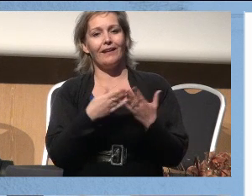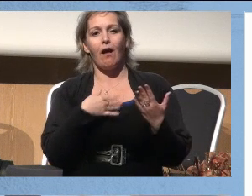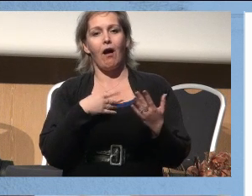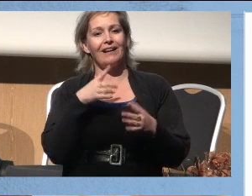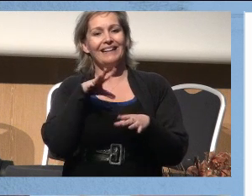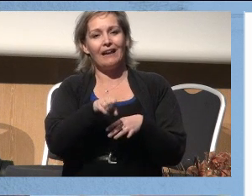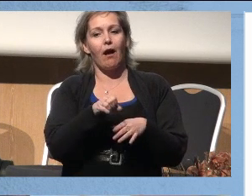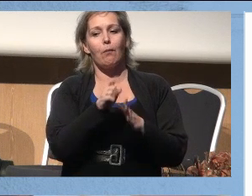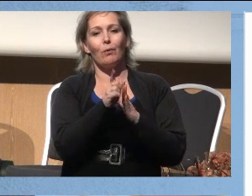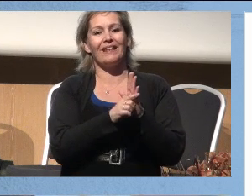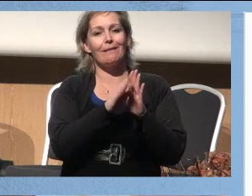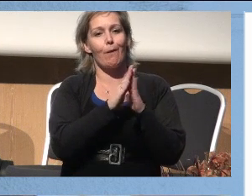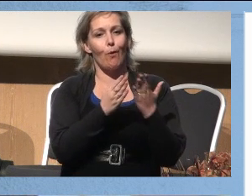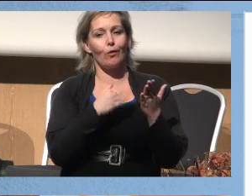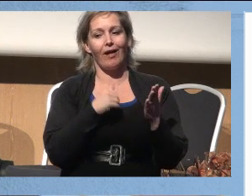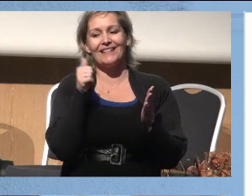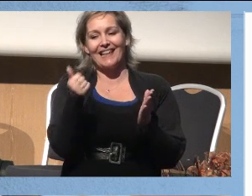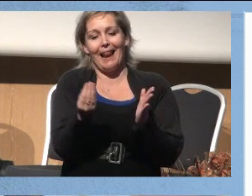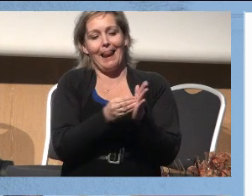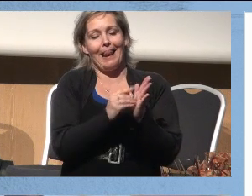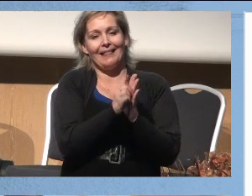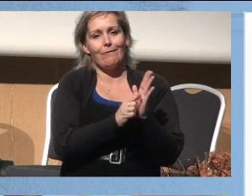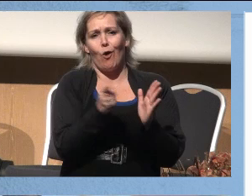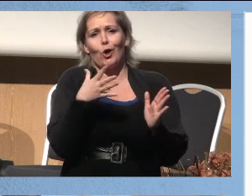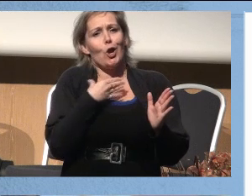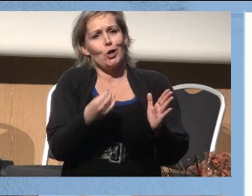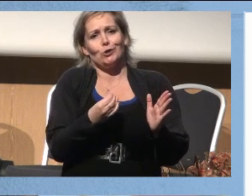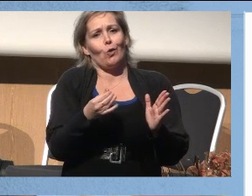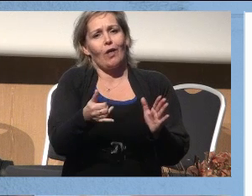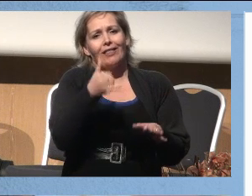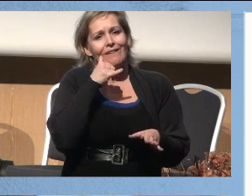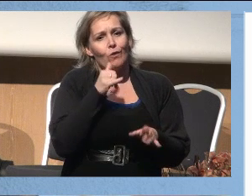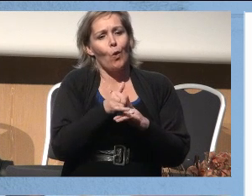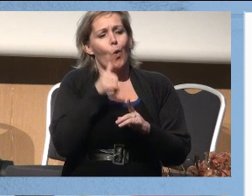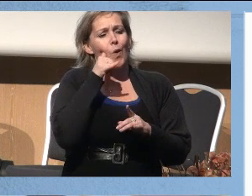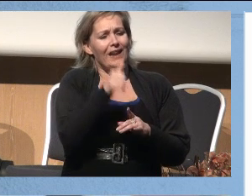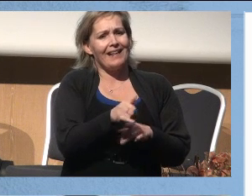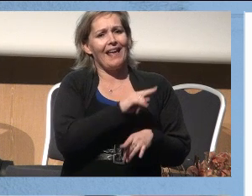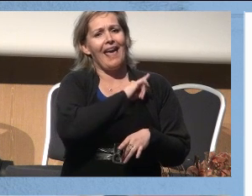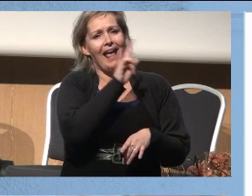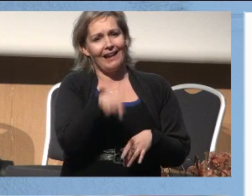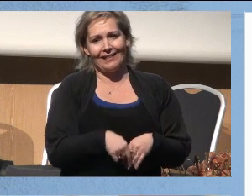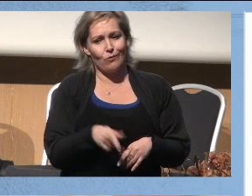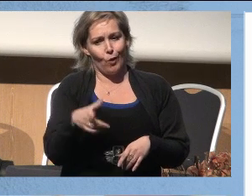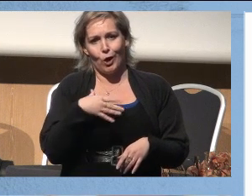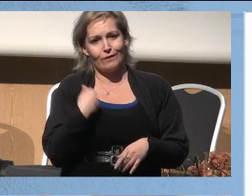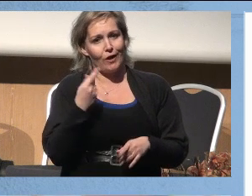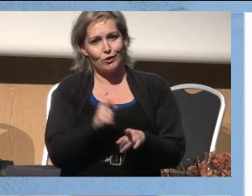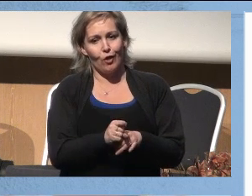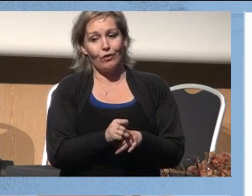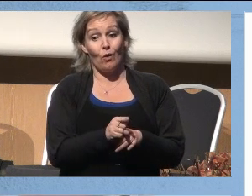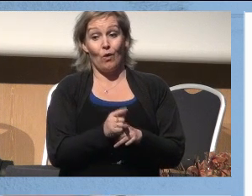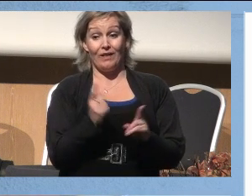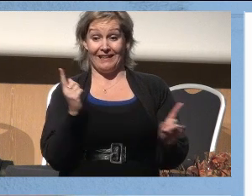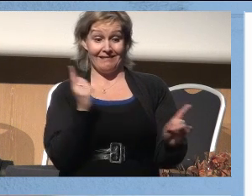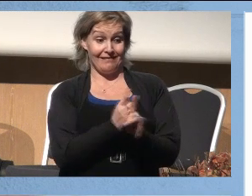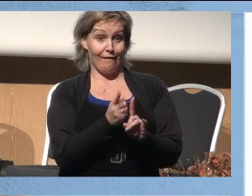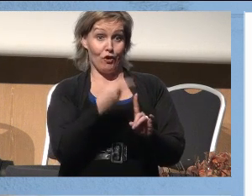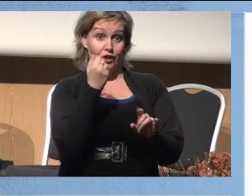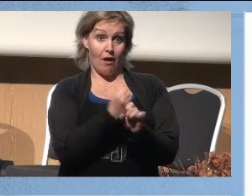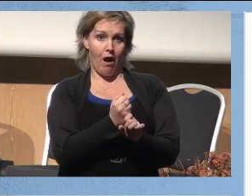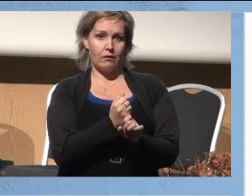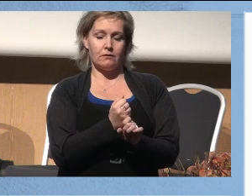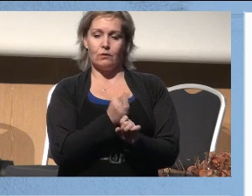har tilgang på timebøkene, så hun kan sette opp timer. Hun har ikke lyst til ta den telefonen, som ringer hele tiden. Når de to møtes for første gang,